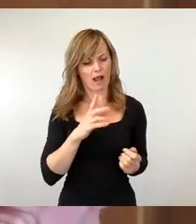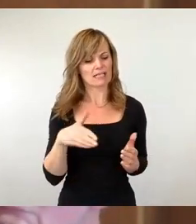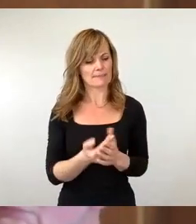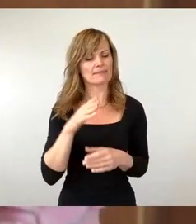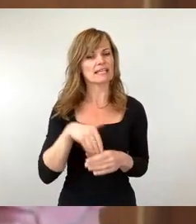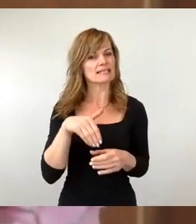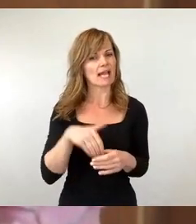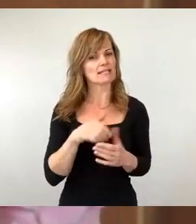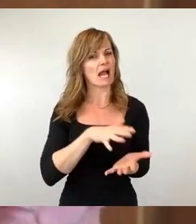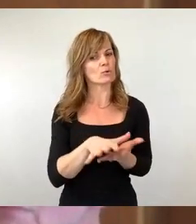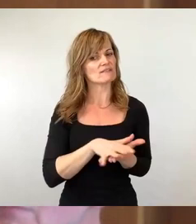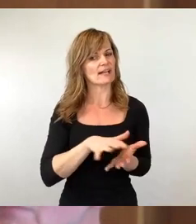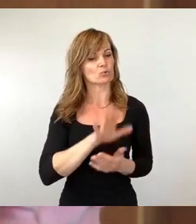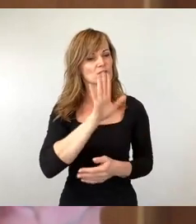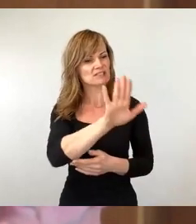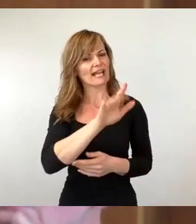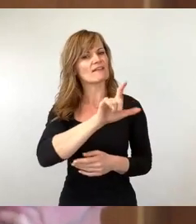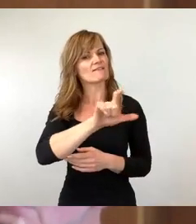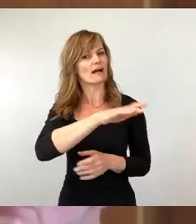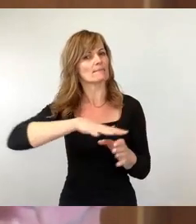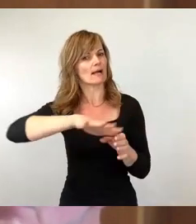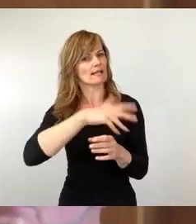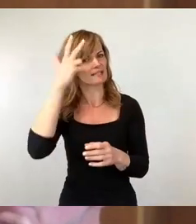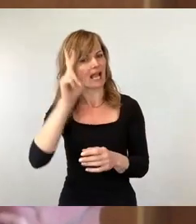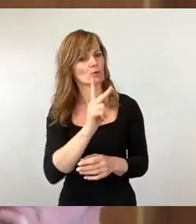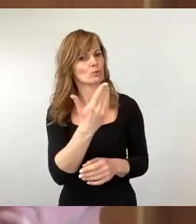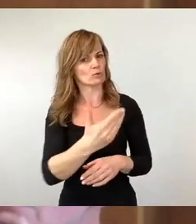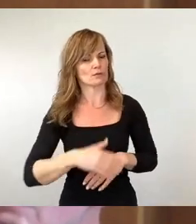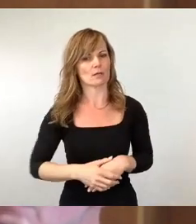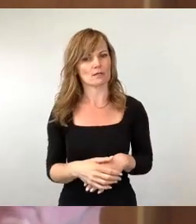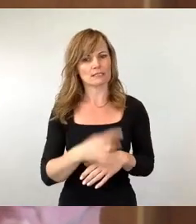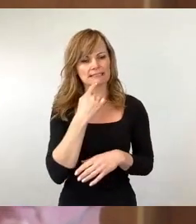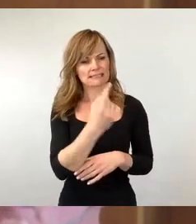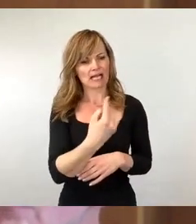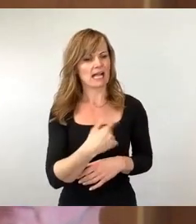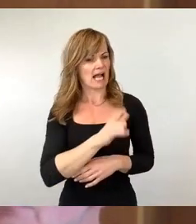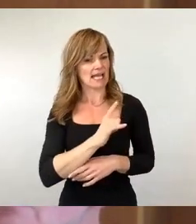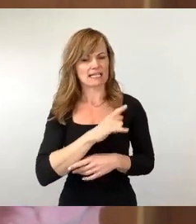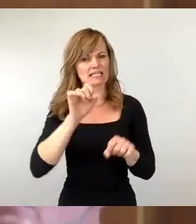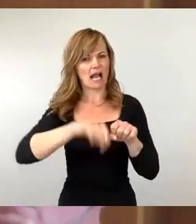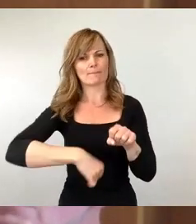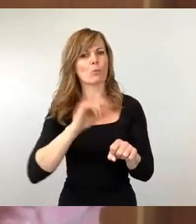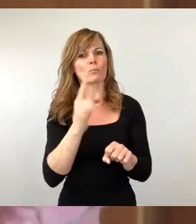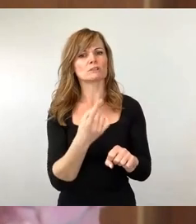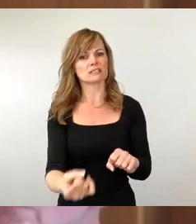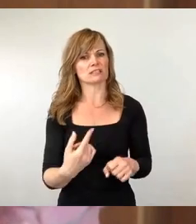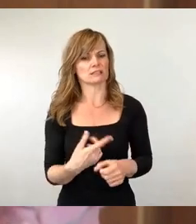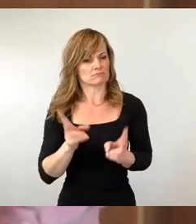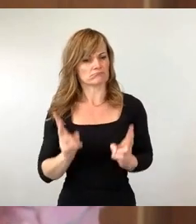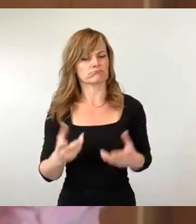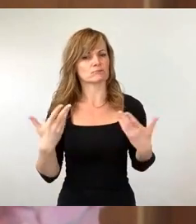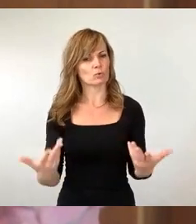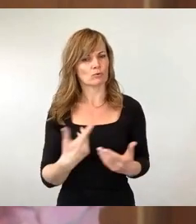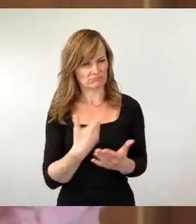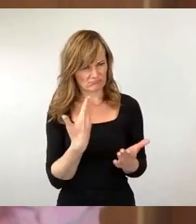Fachbereich, Kühn, gäbe, die den einen Abbruch nicht gerechtfertigt hätten. Entspricht diese